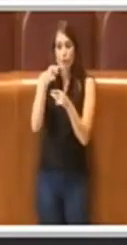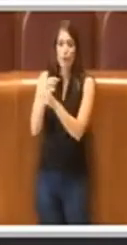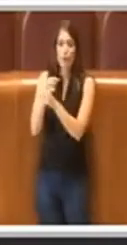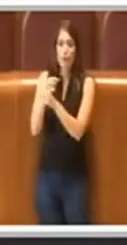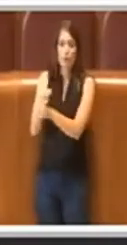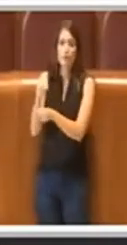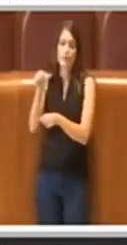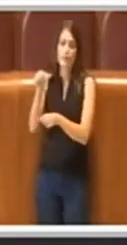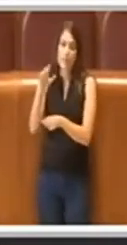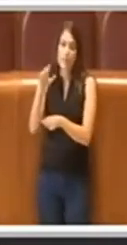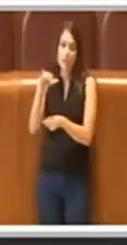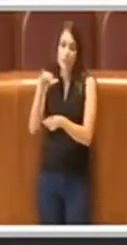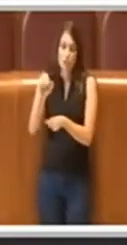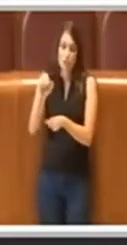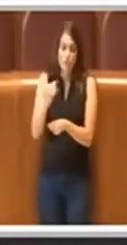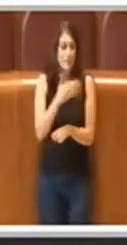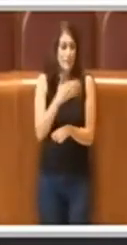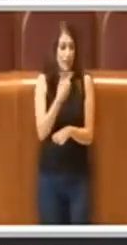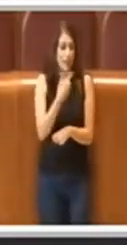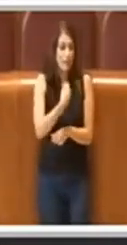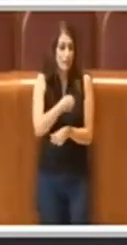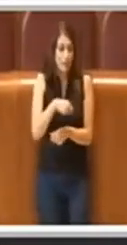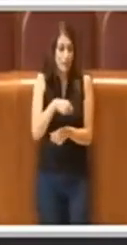Sì, grazie Presidente.